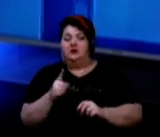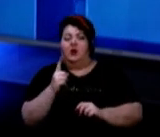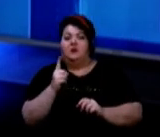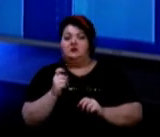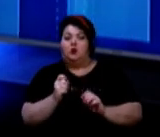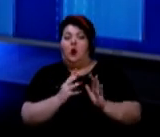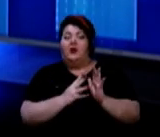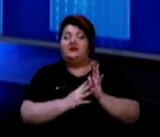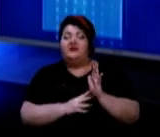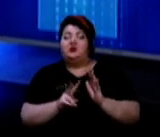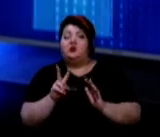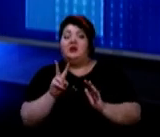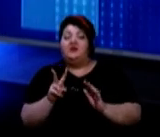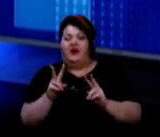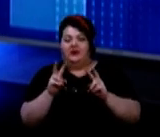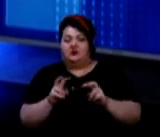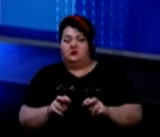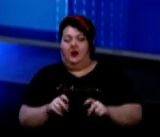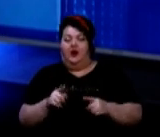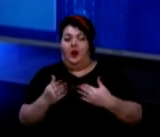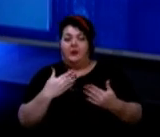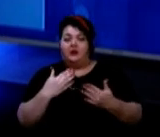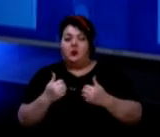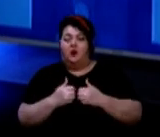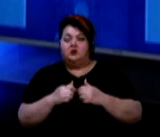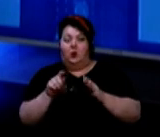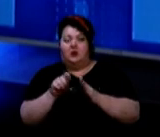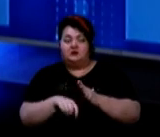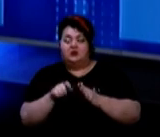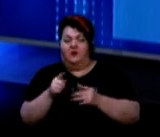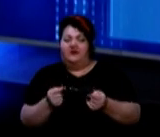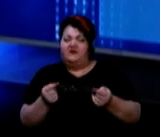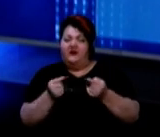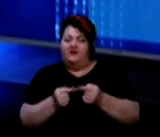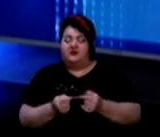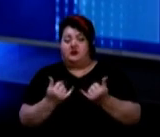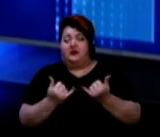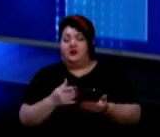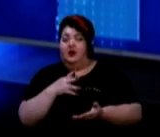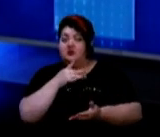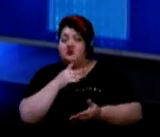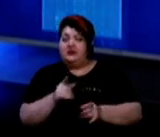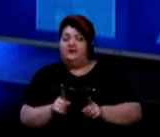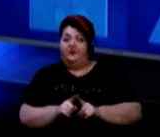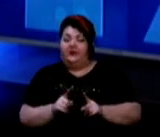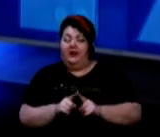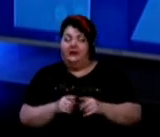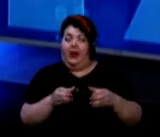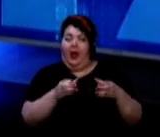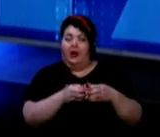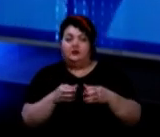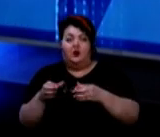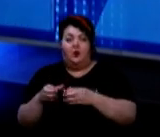дослідження. Але ж підход до тестування, він виважений. На даний час все-таки категорії,